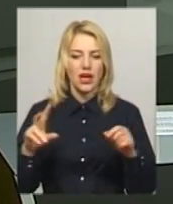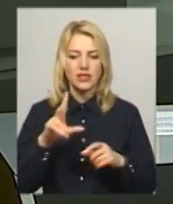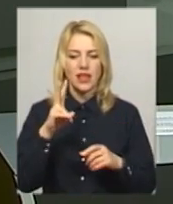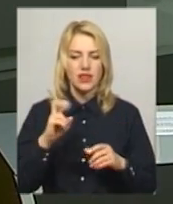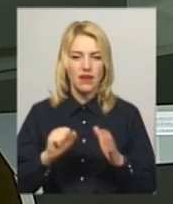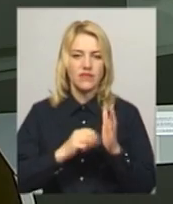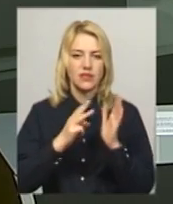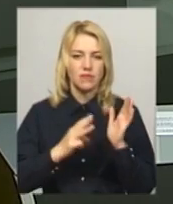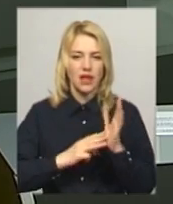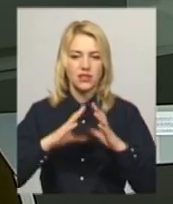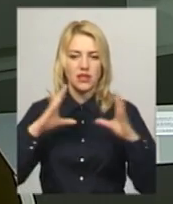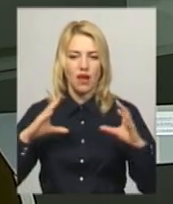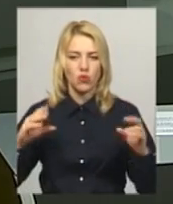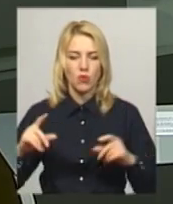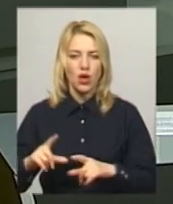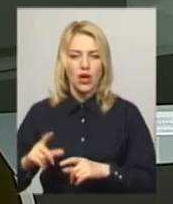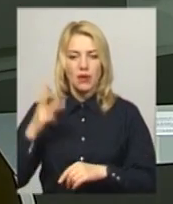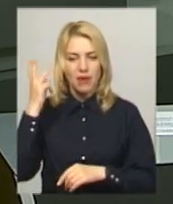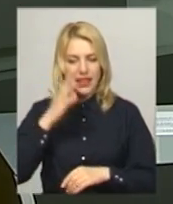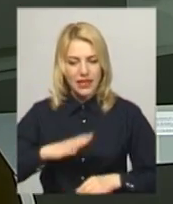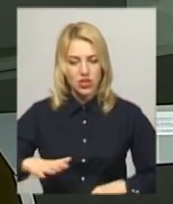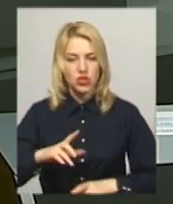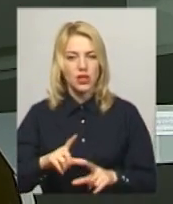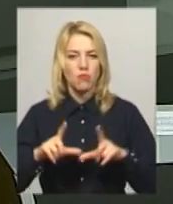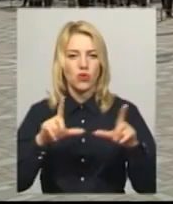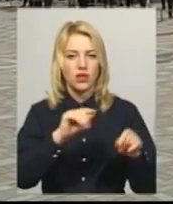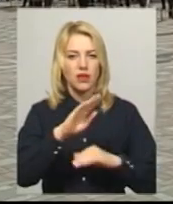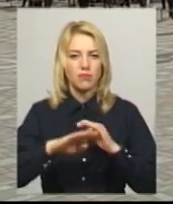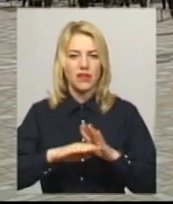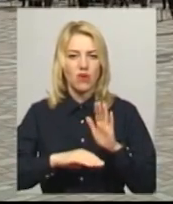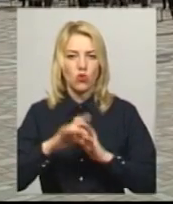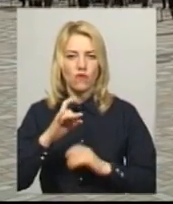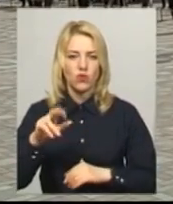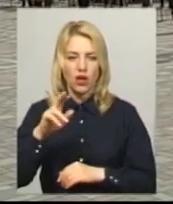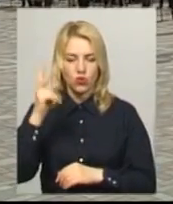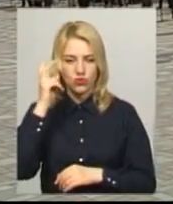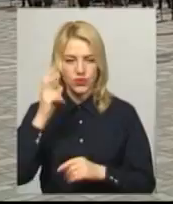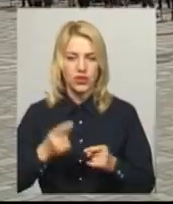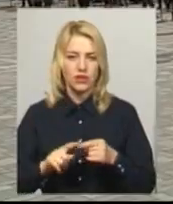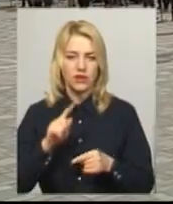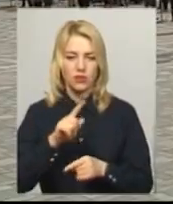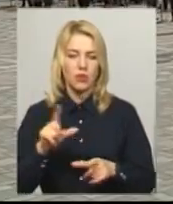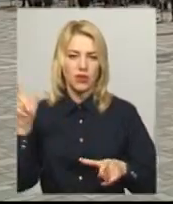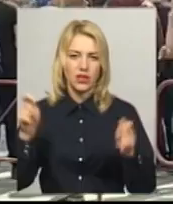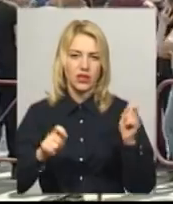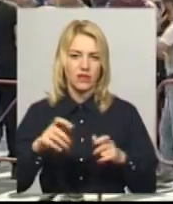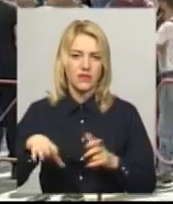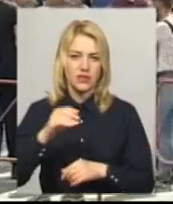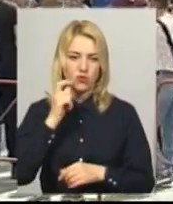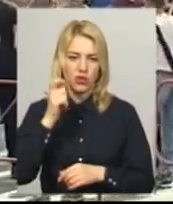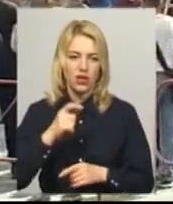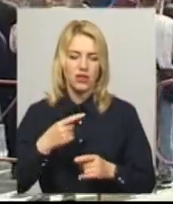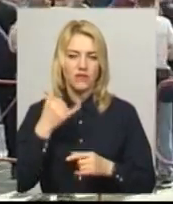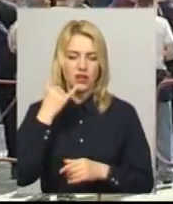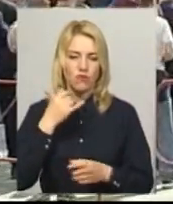автомобілях з Хмельниччини поїхали на акцію протесту під Верховну Раду. Туди з'їхались представники з усієї України. Про це в телефонній